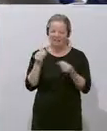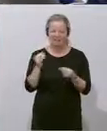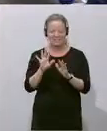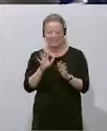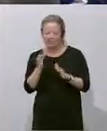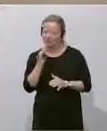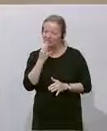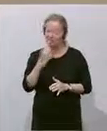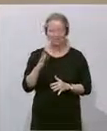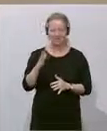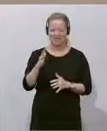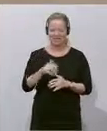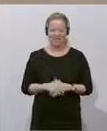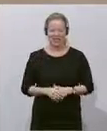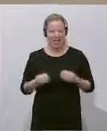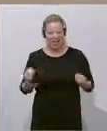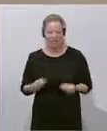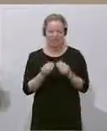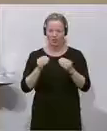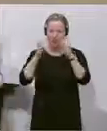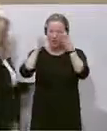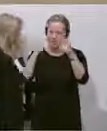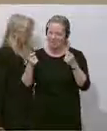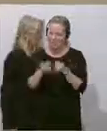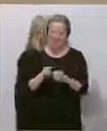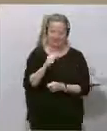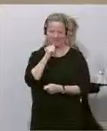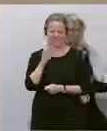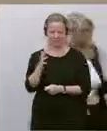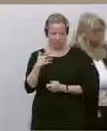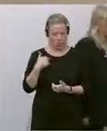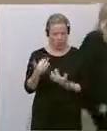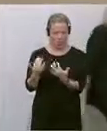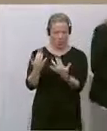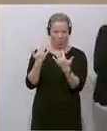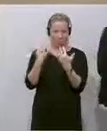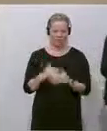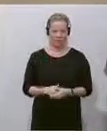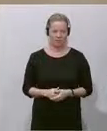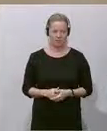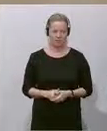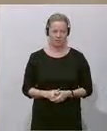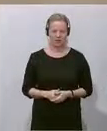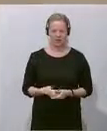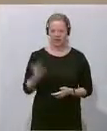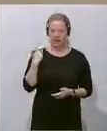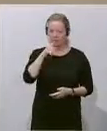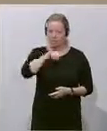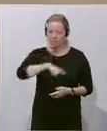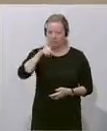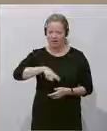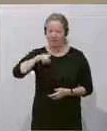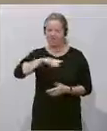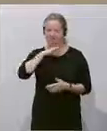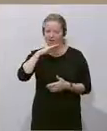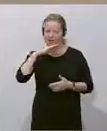Irgendwas ist faul in dieser ÖVP. Und es sind jetzt so viele Dinge passiert in den letzten Monaten, man verliert ja